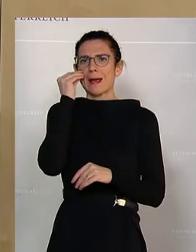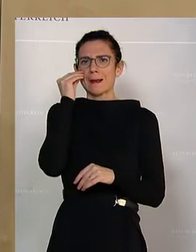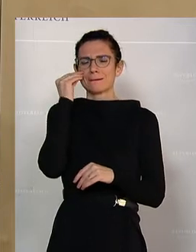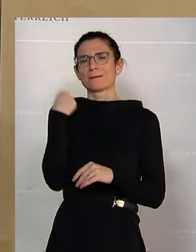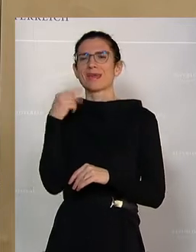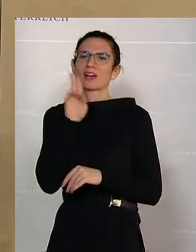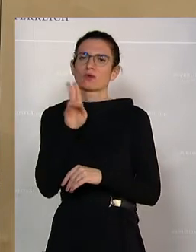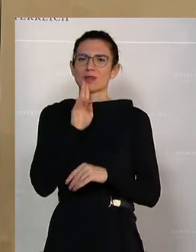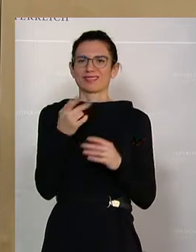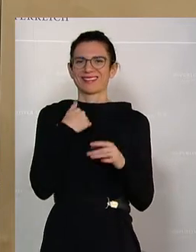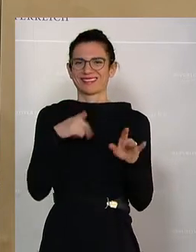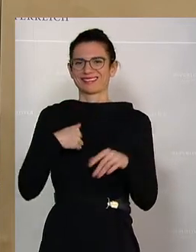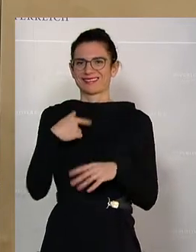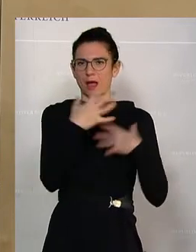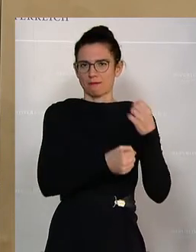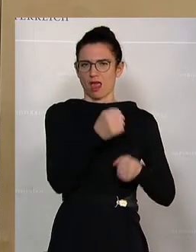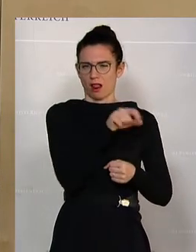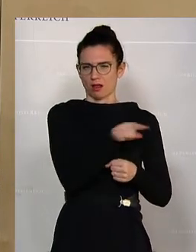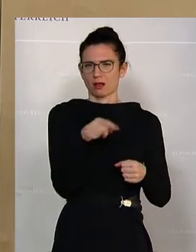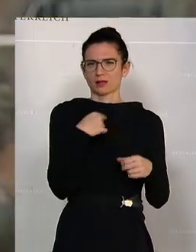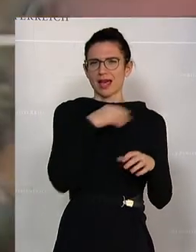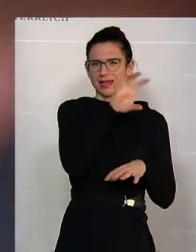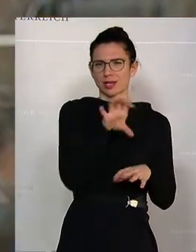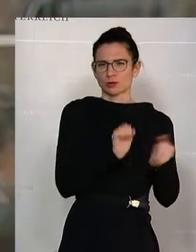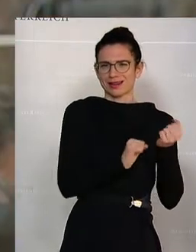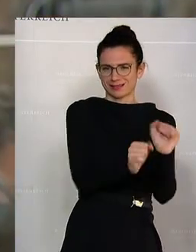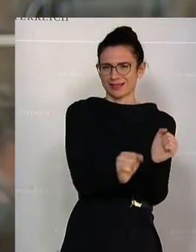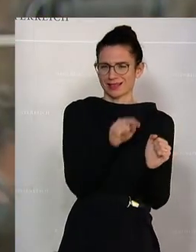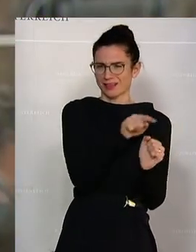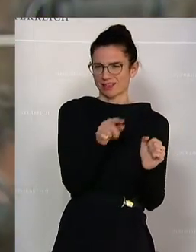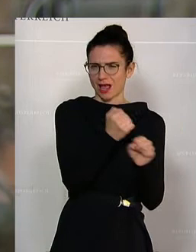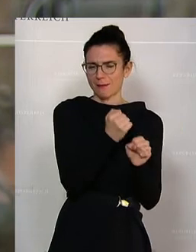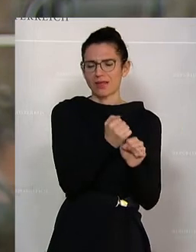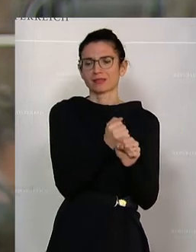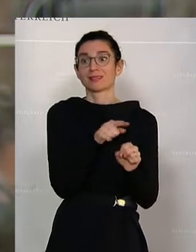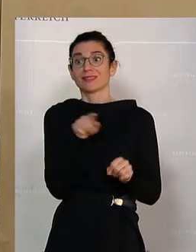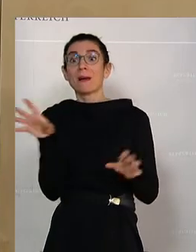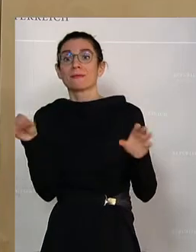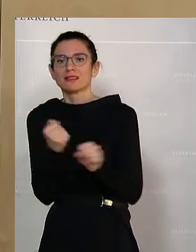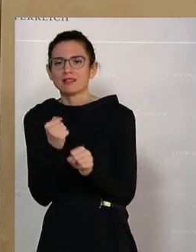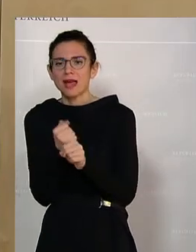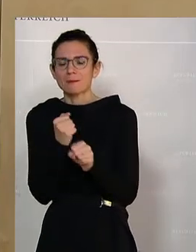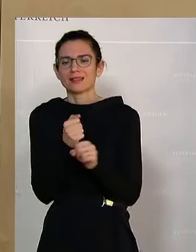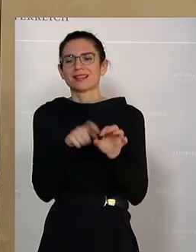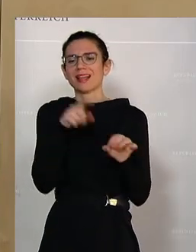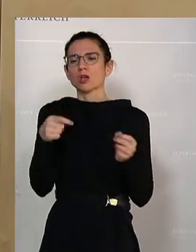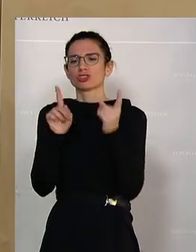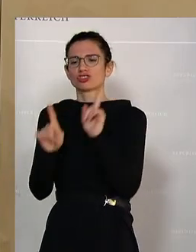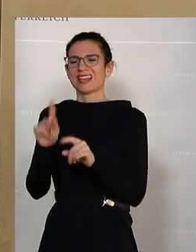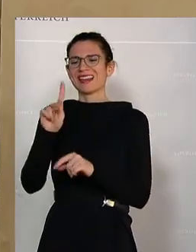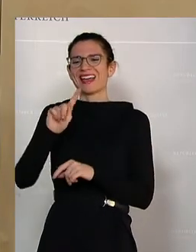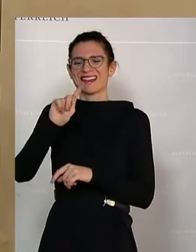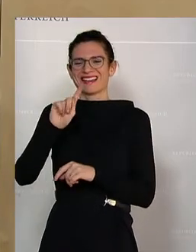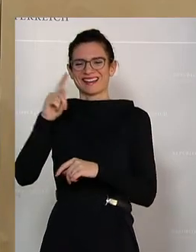Zeitgeschichte in Melk, einer regionalen Initiative, die Sie vielleicht kennen auch, Herr Abgeordneter, weil Sie auch die Außenstelle des KZ